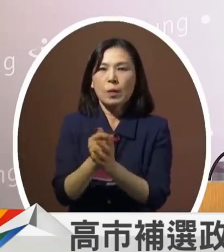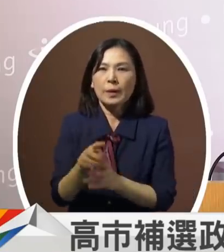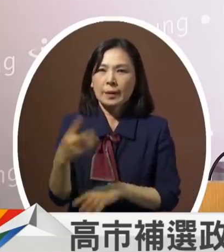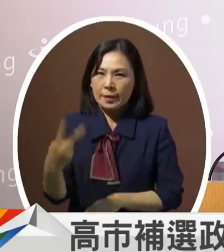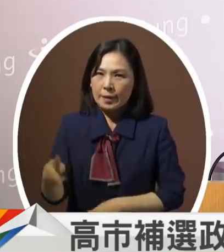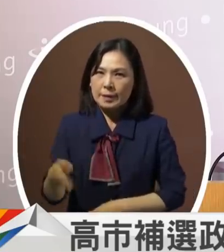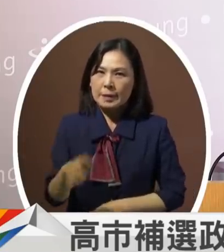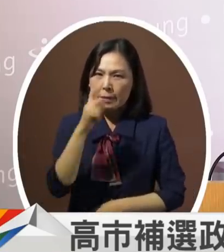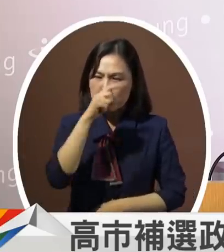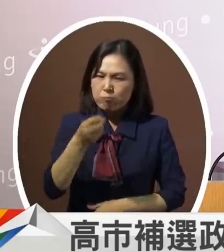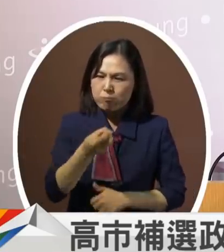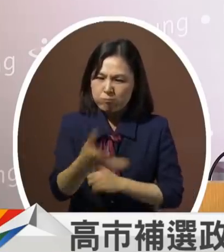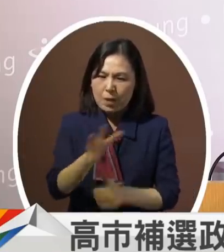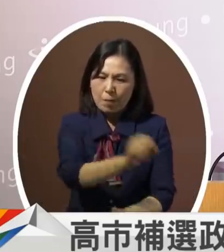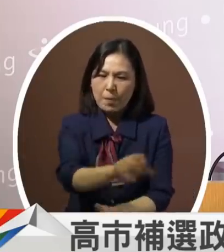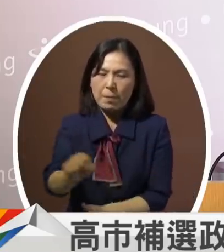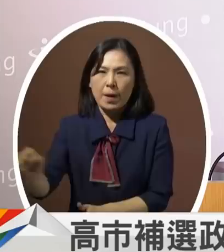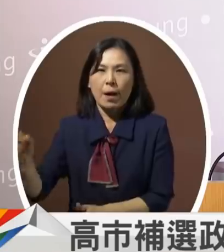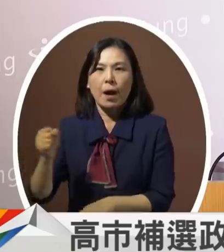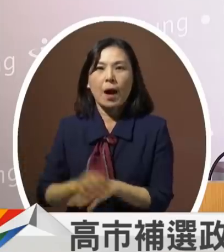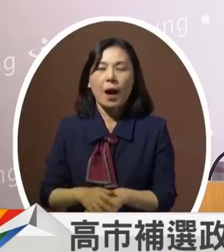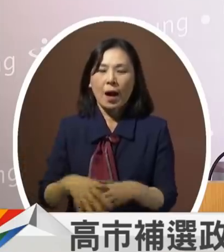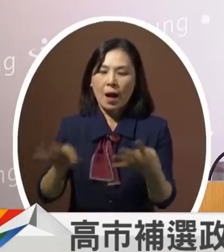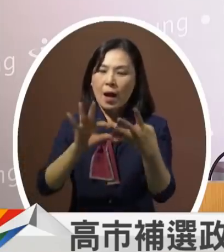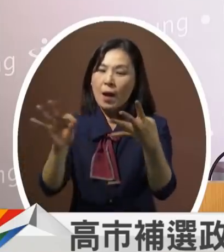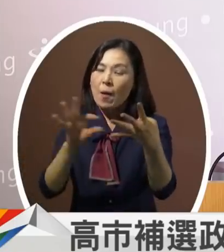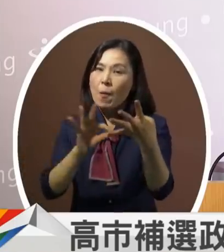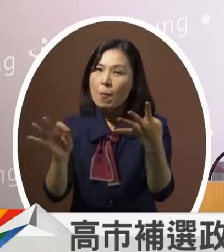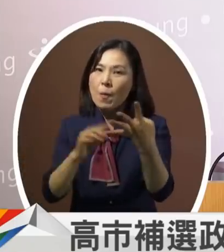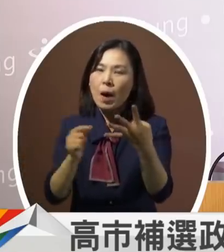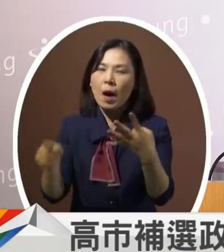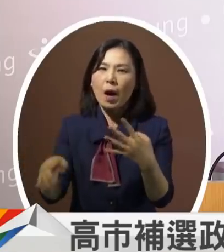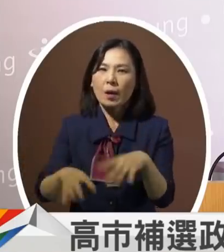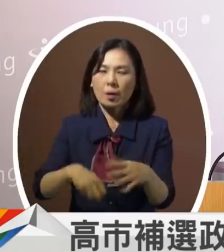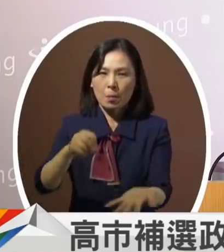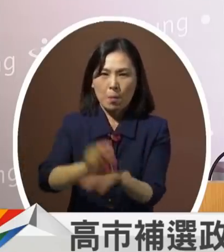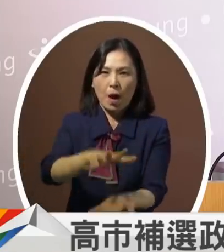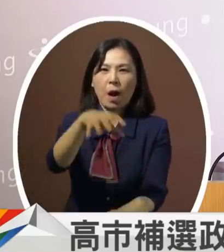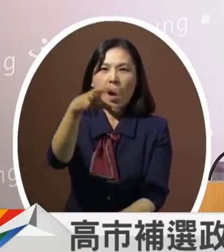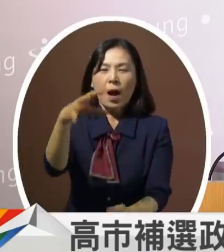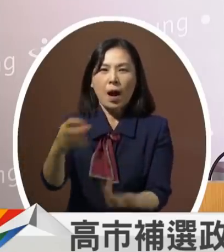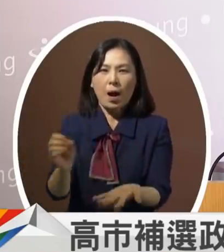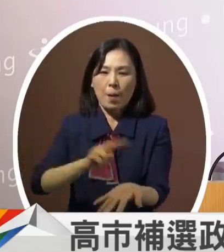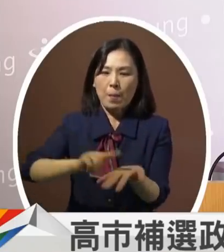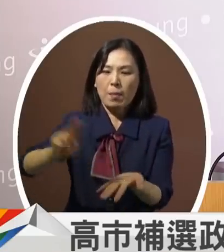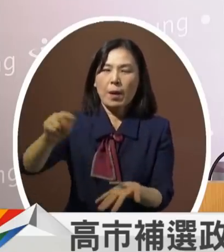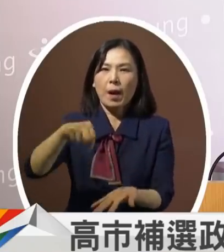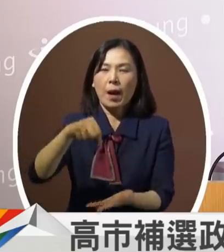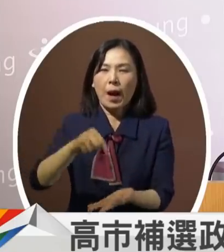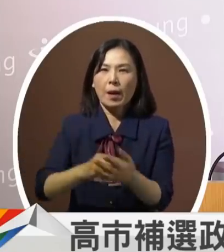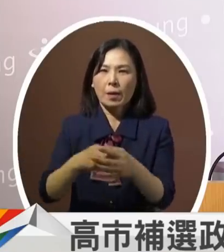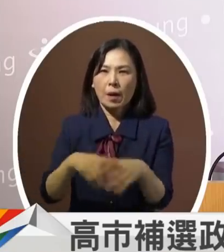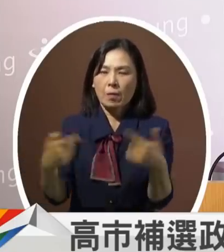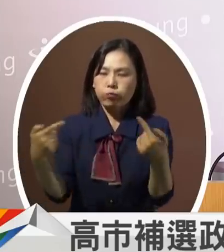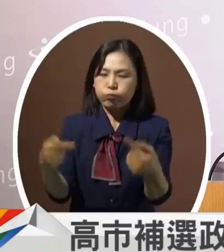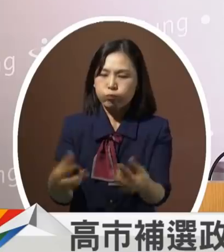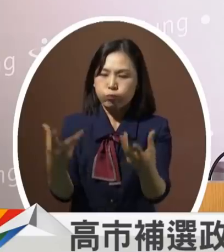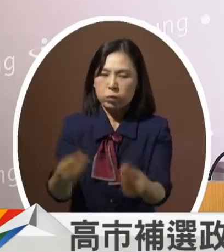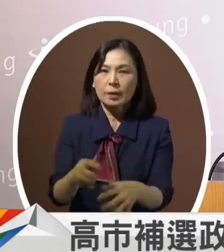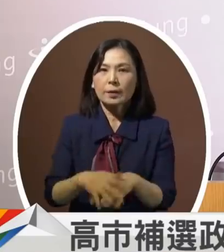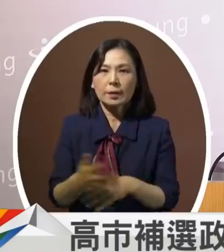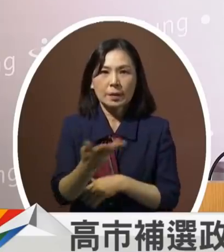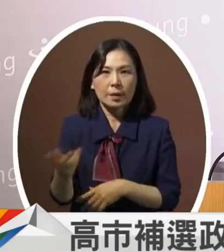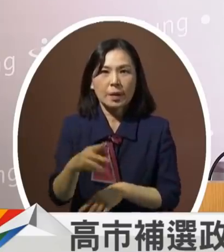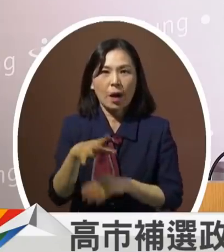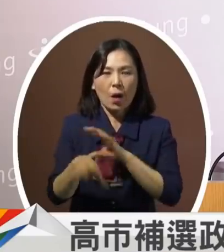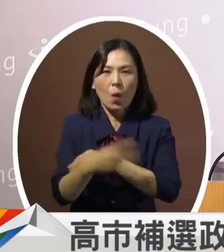污染源秋冬时火力发电厂的降载让高雄市民拥有更好的空气品质在